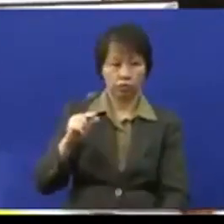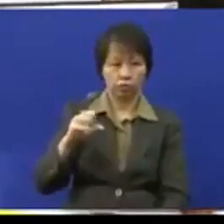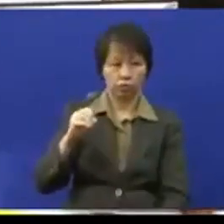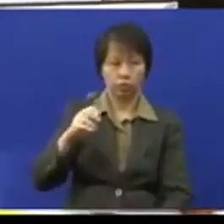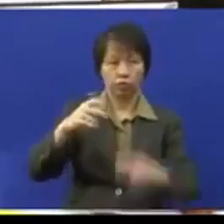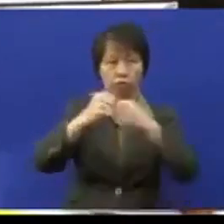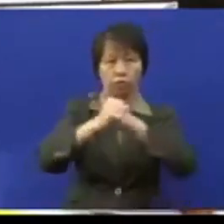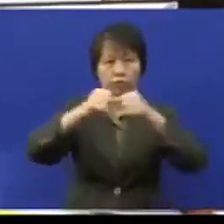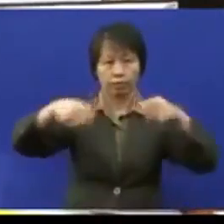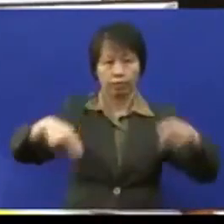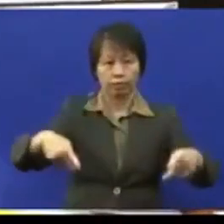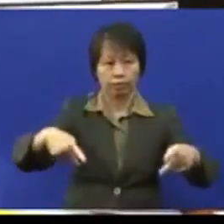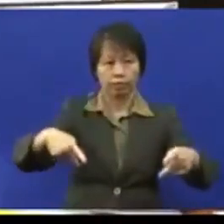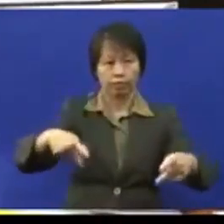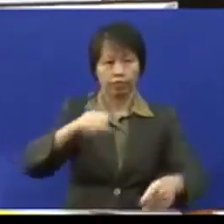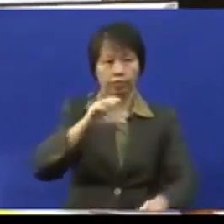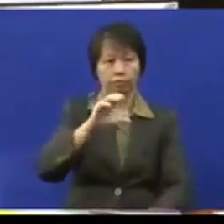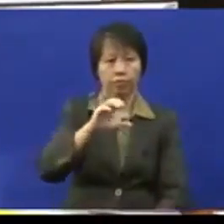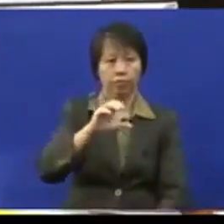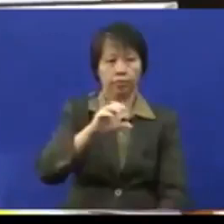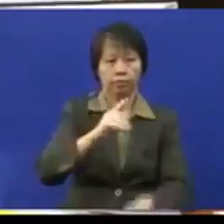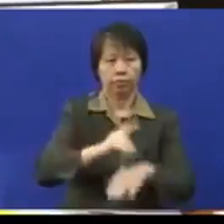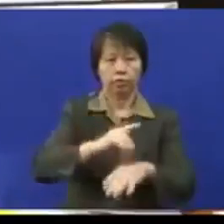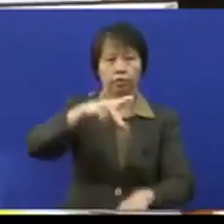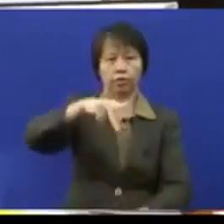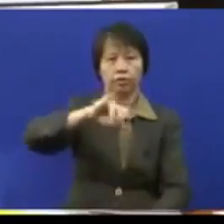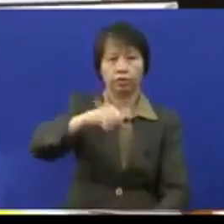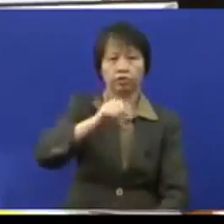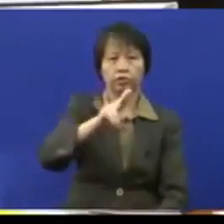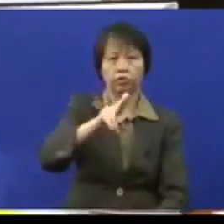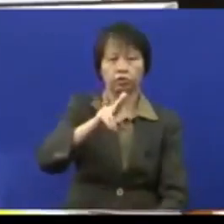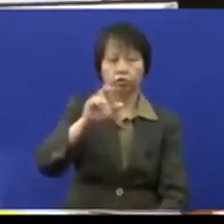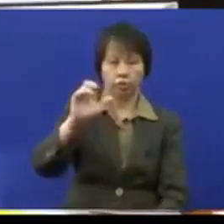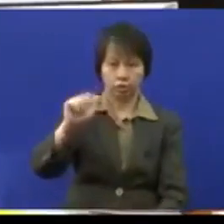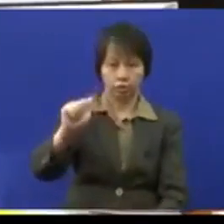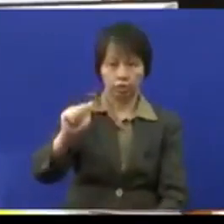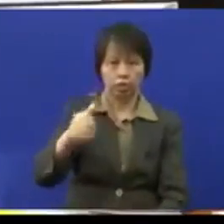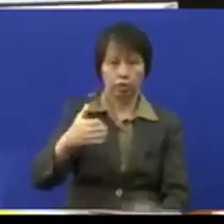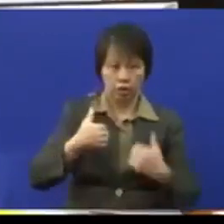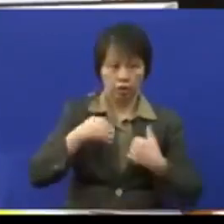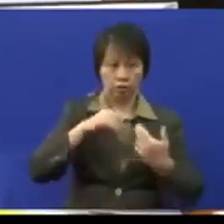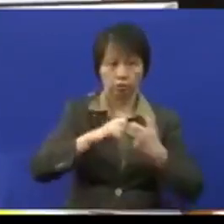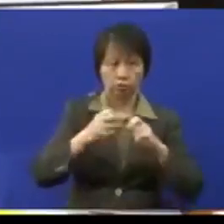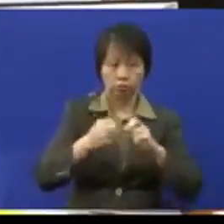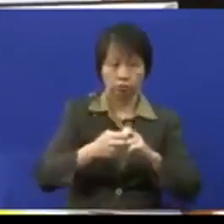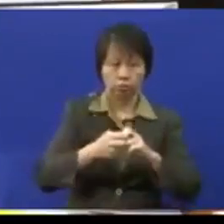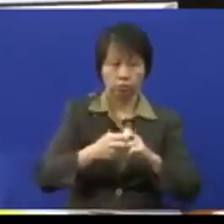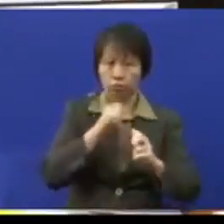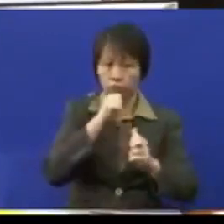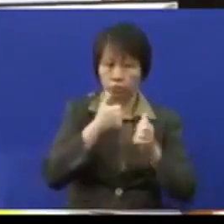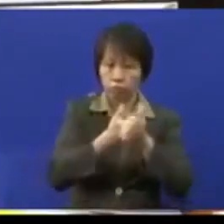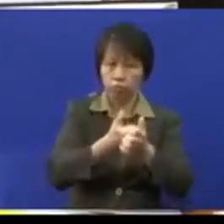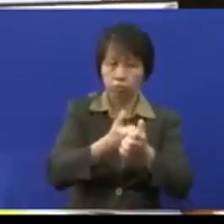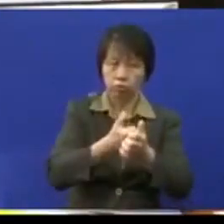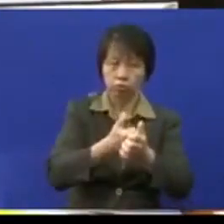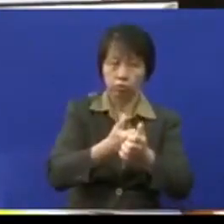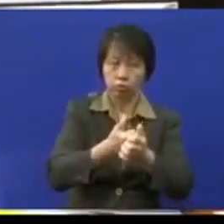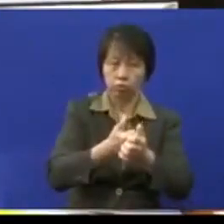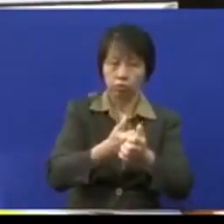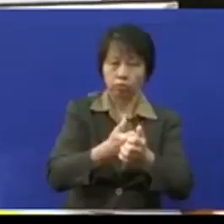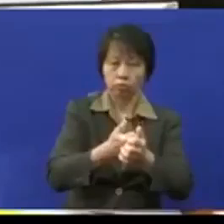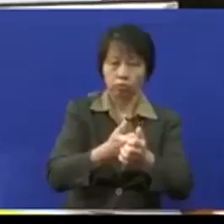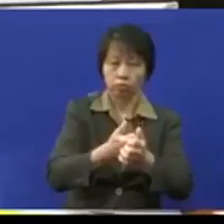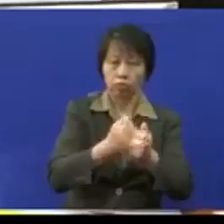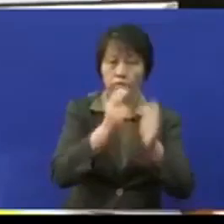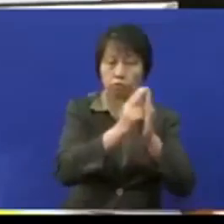Bangsaburi Setera Villa di PJU 6A Pertanding Jaya ada isu pematuhan ketidakpatuhan terhadap